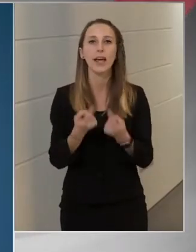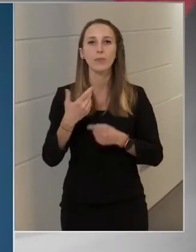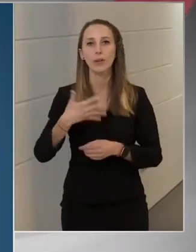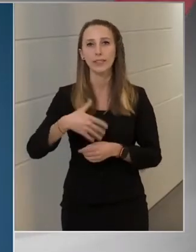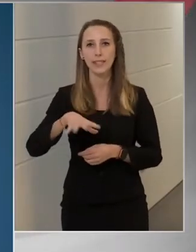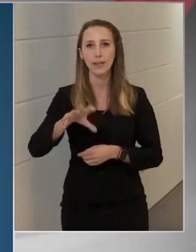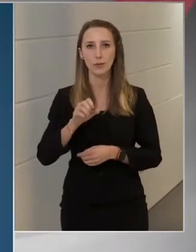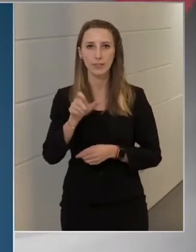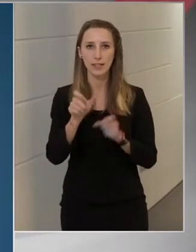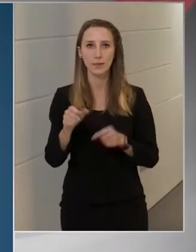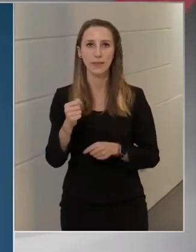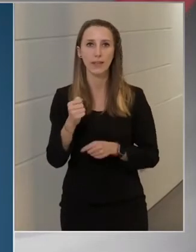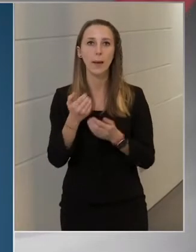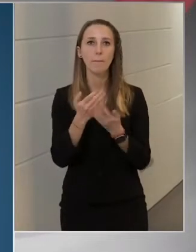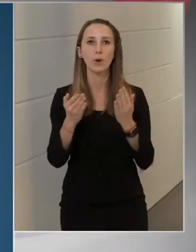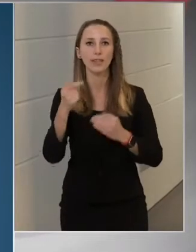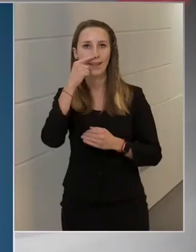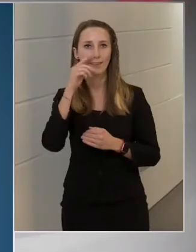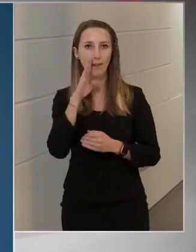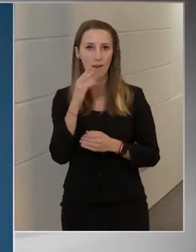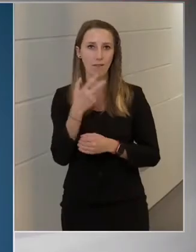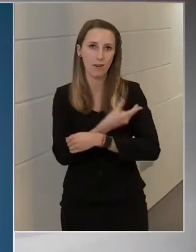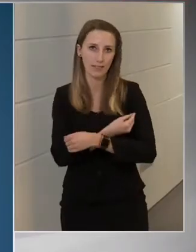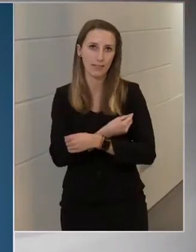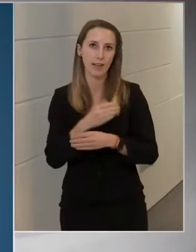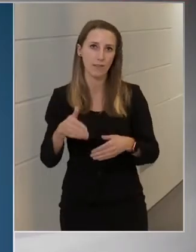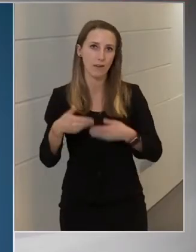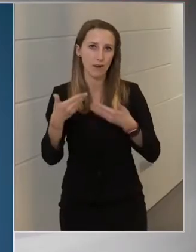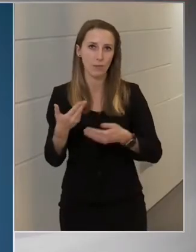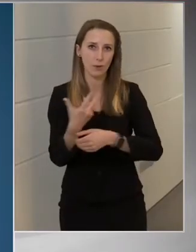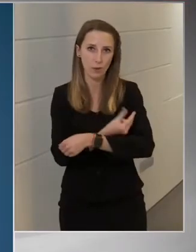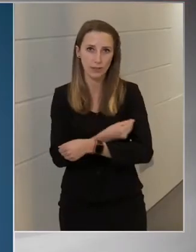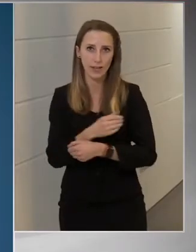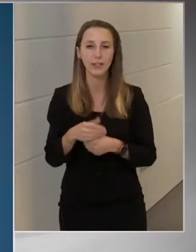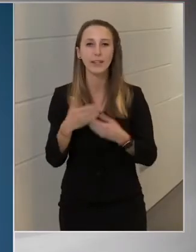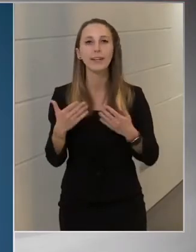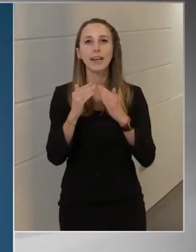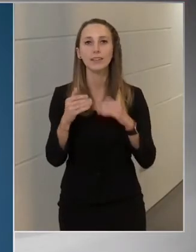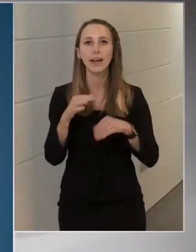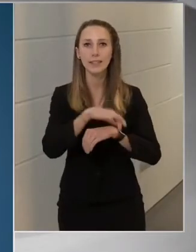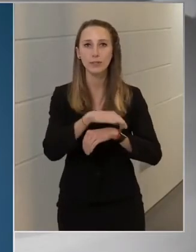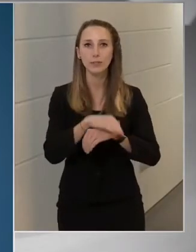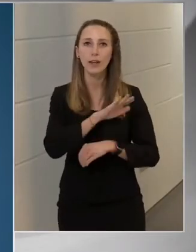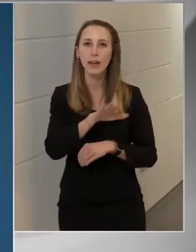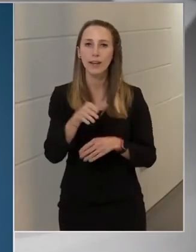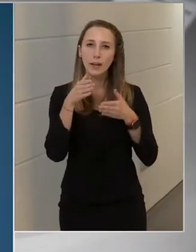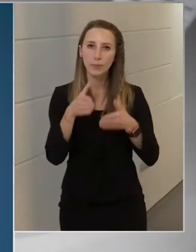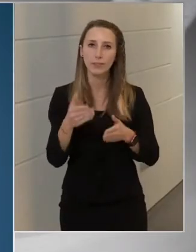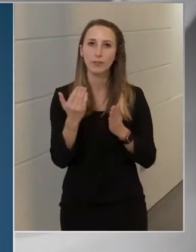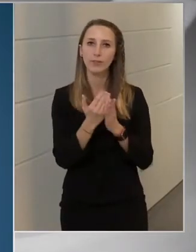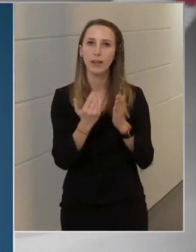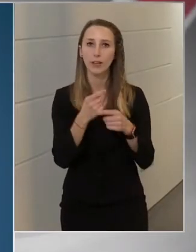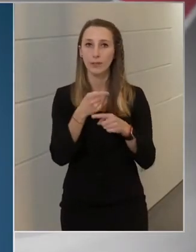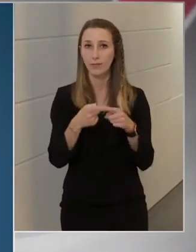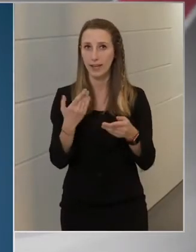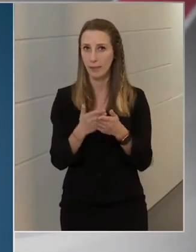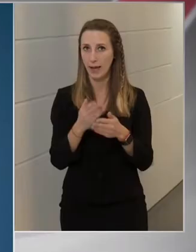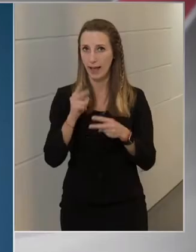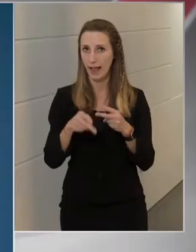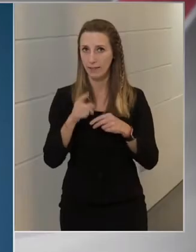személy Moderna vakcinával részesült védőoltásban, tehát a házi orvosok a rájuk bízott feladatnak a felét már